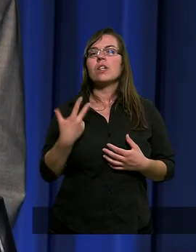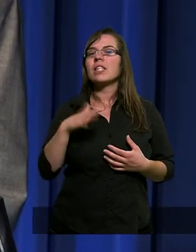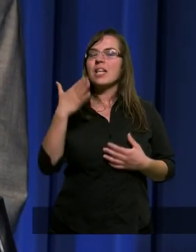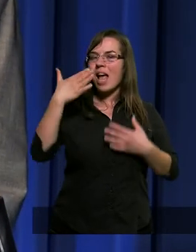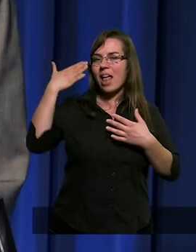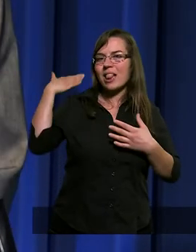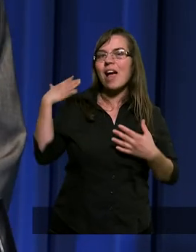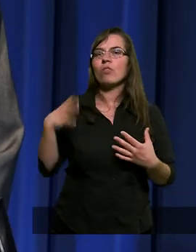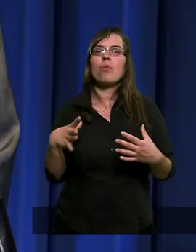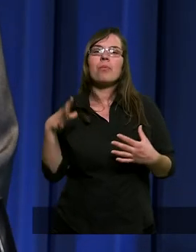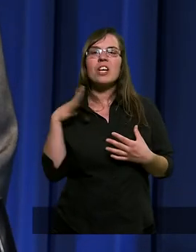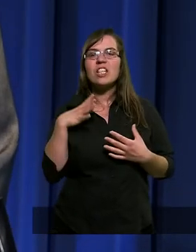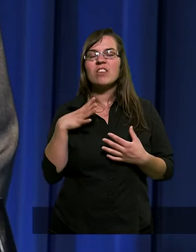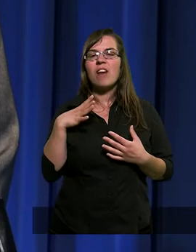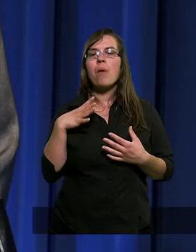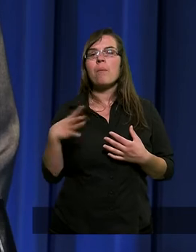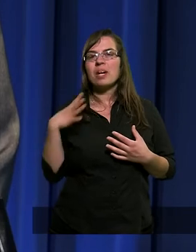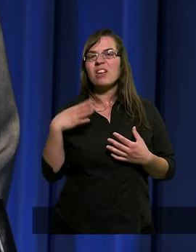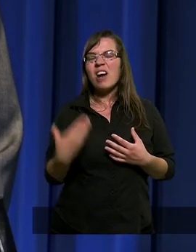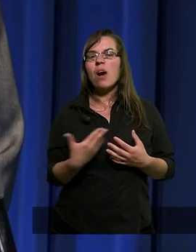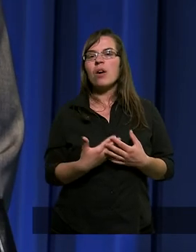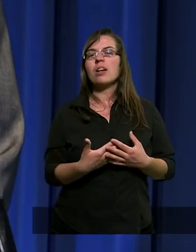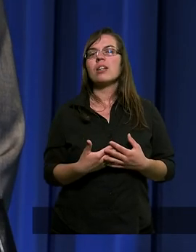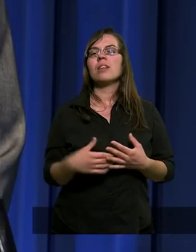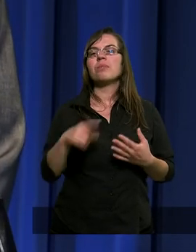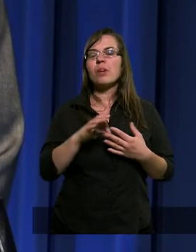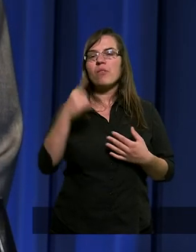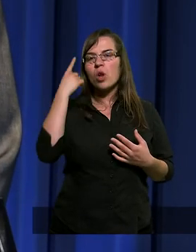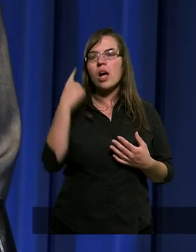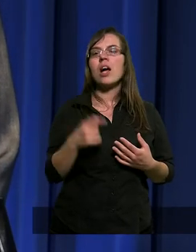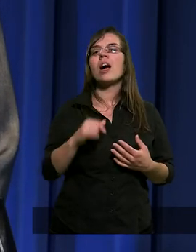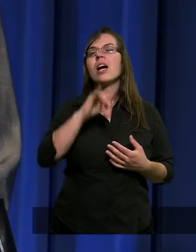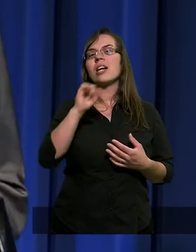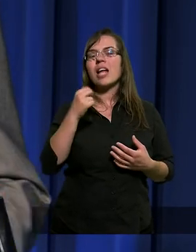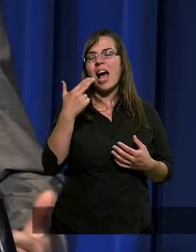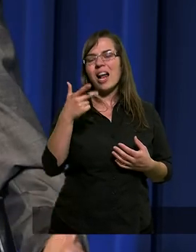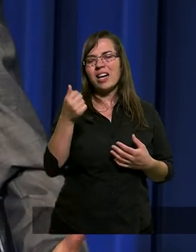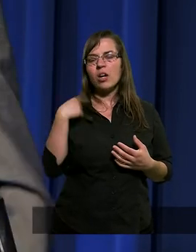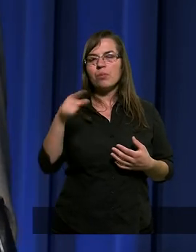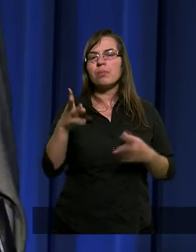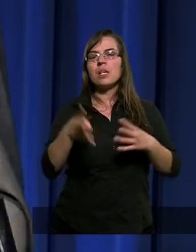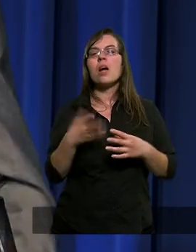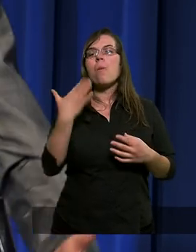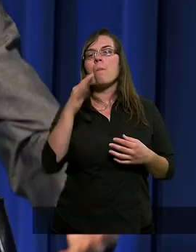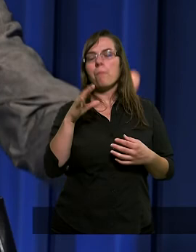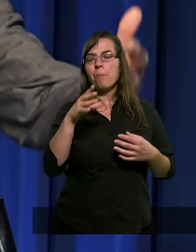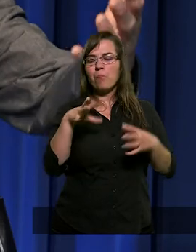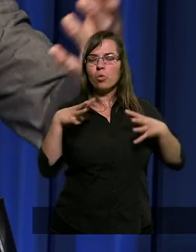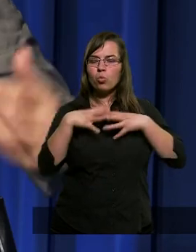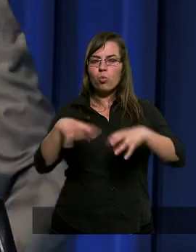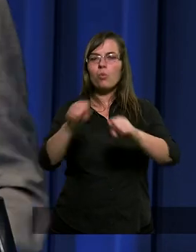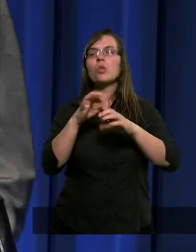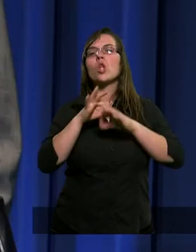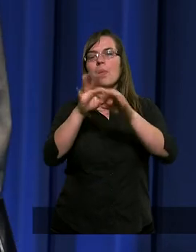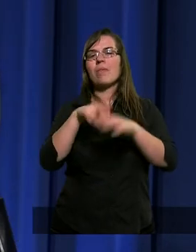niedawno przeżywałem pomnik Janahusa, jak Motłoch go